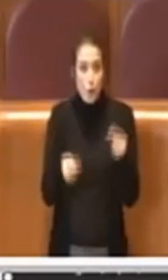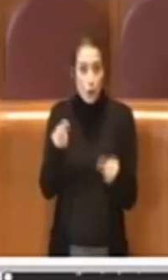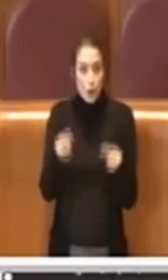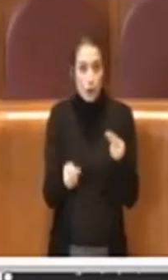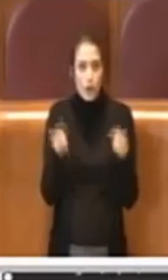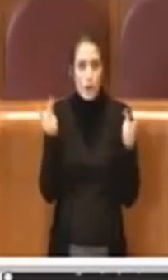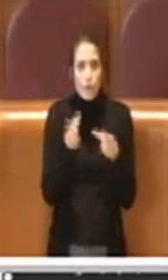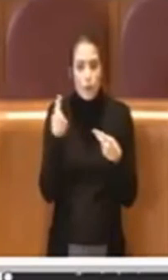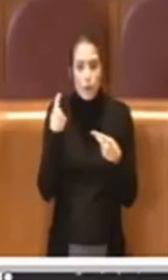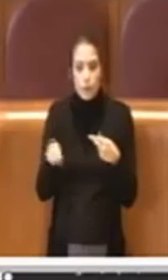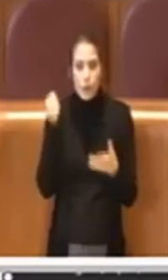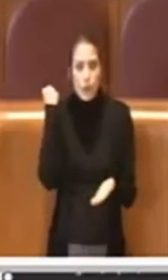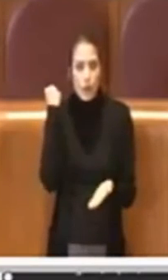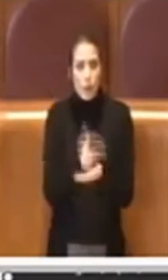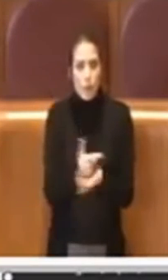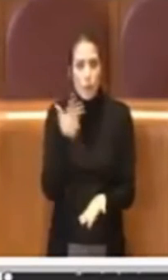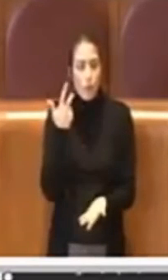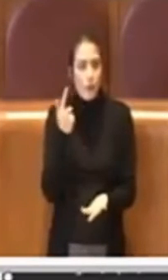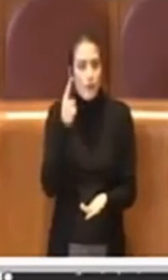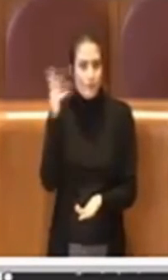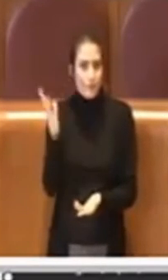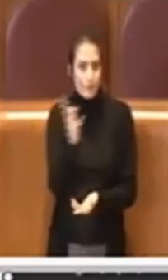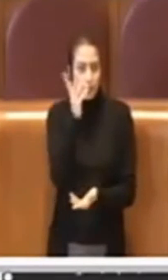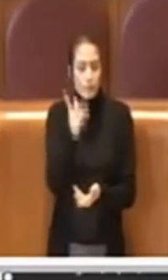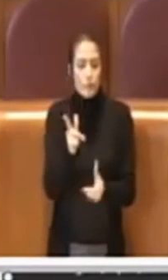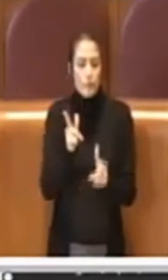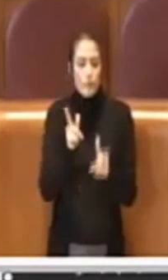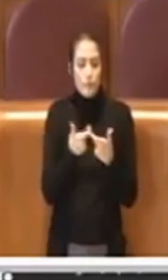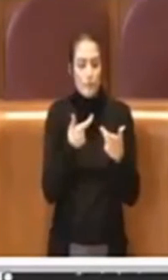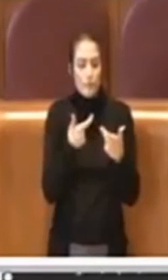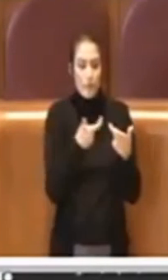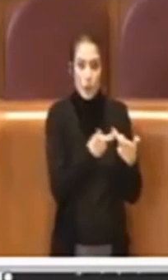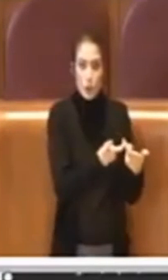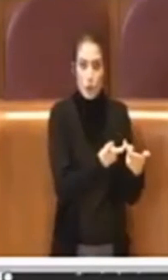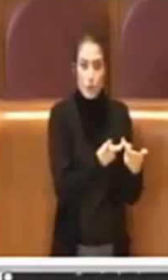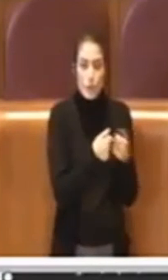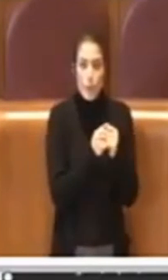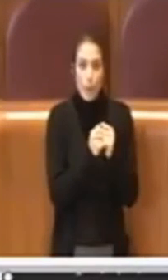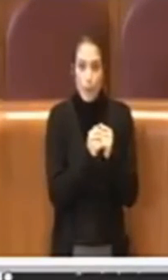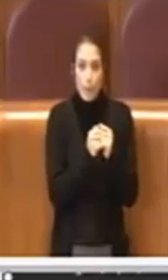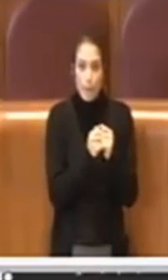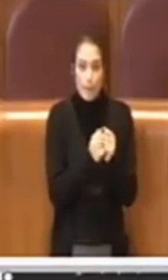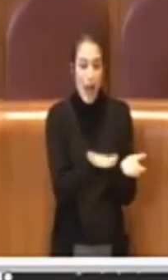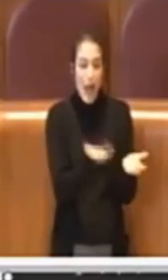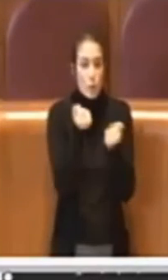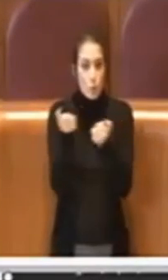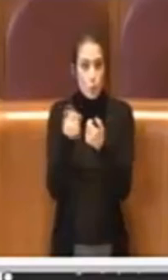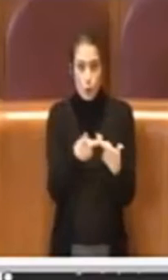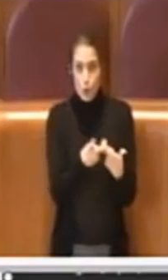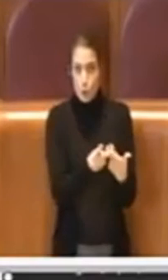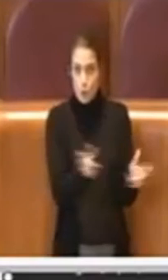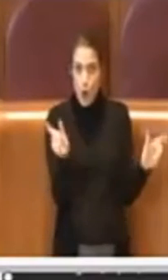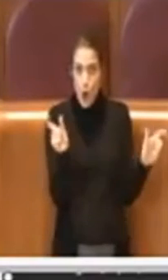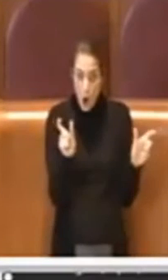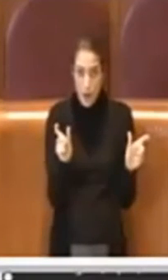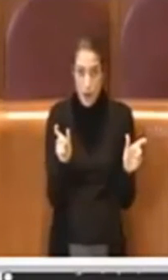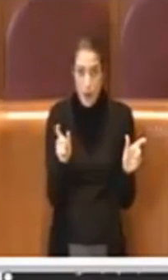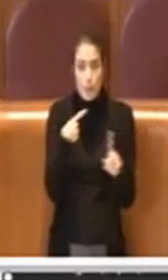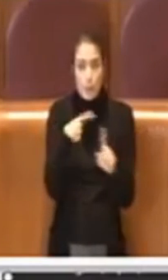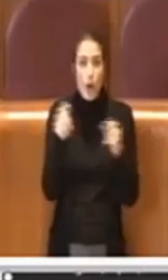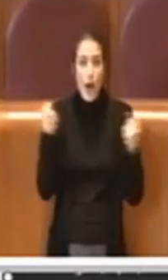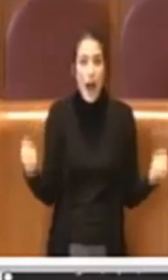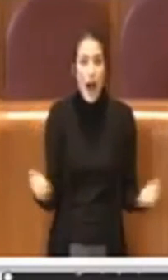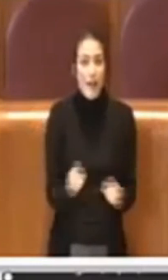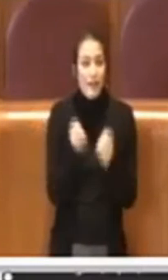importantissima che per esempio ci ha permesso di sbloccare le assunzioni, è stata fatta un'attività